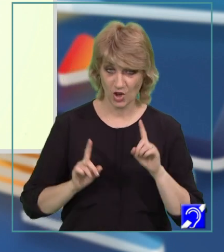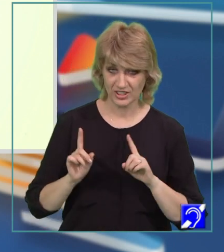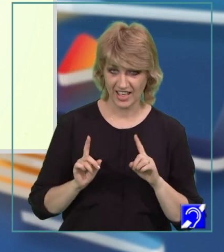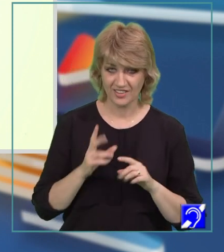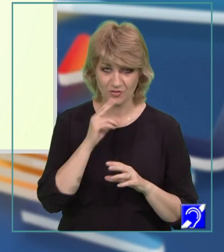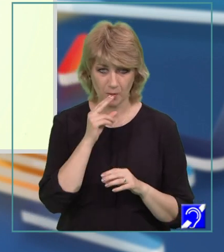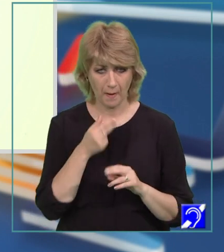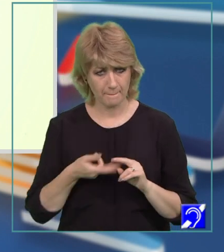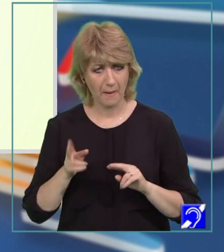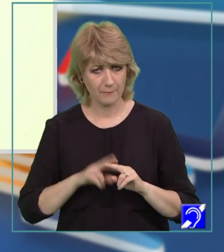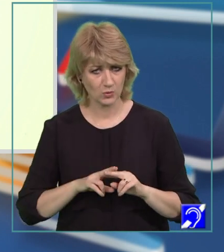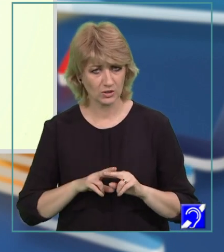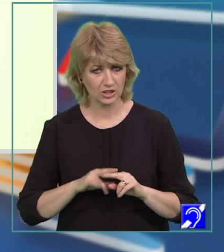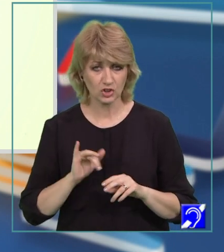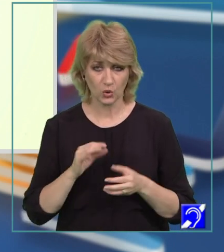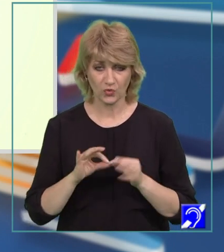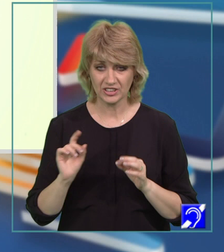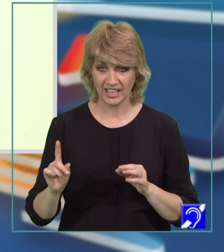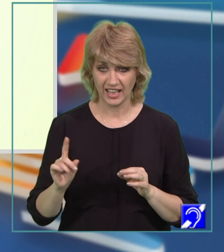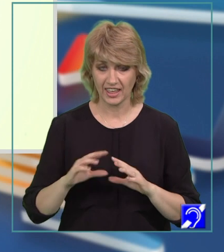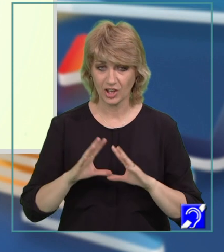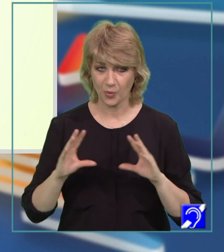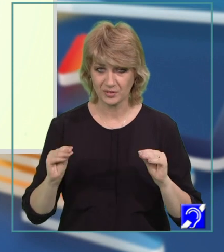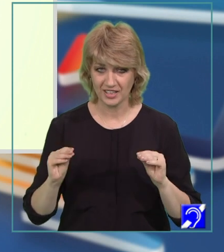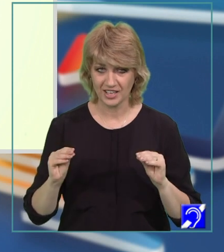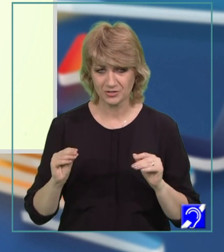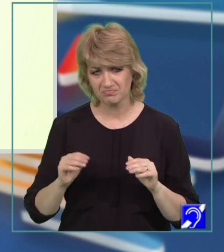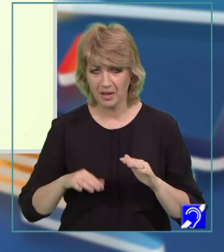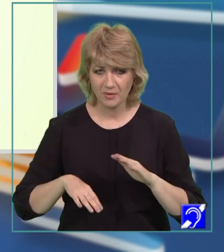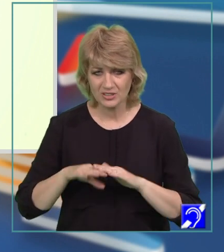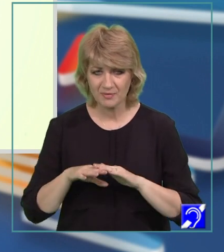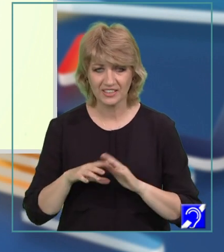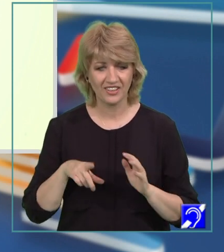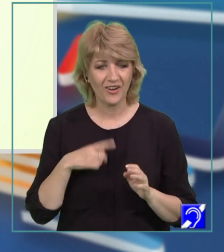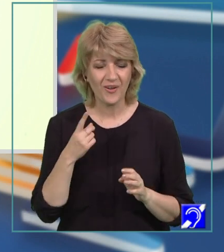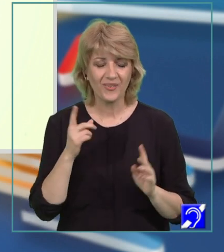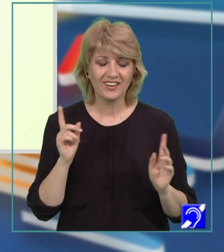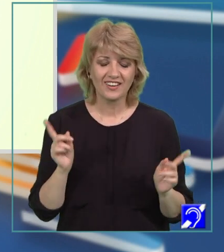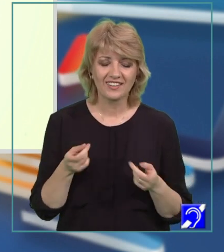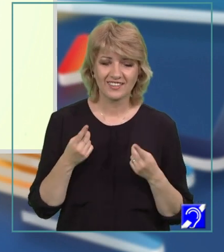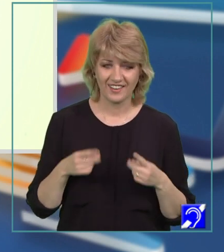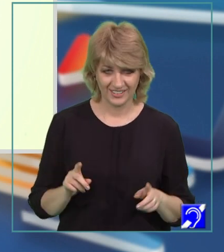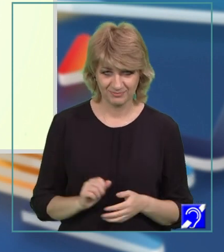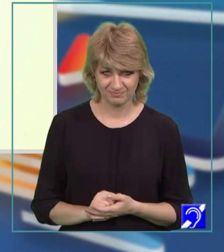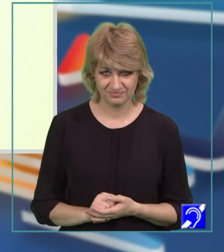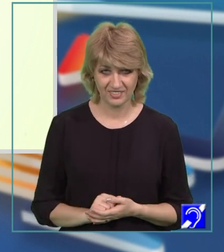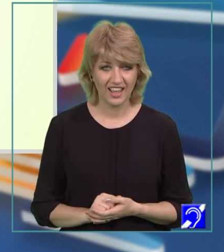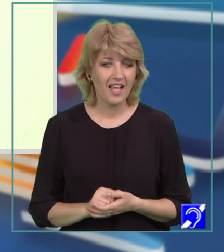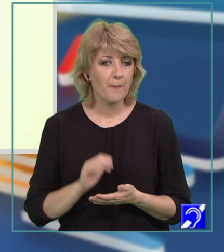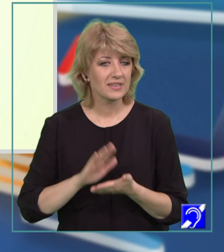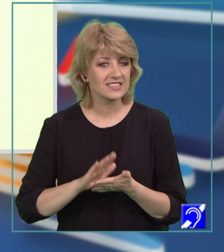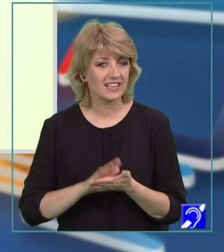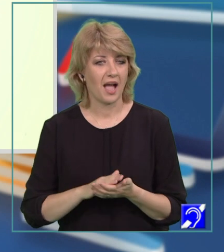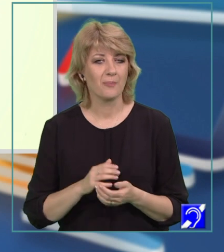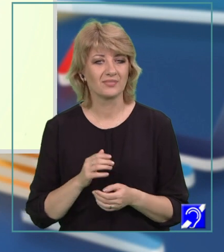vorbeam mai mult și cuvintele ei românești, aproximative, erau o încântare. Păstream